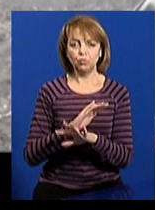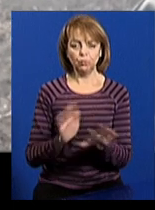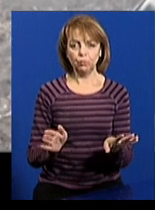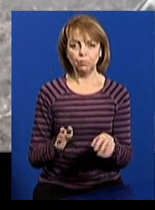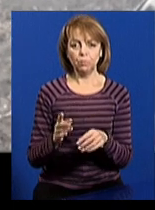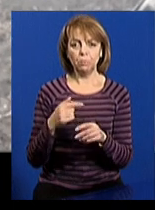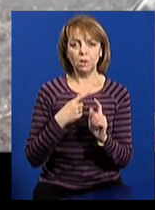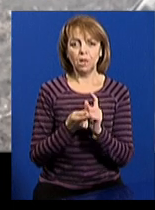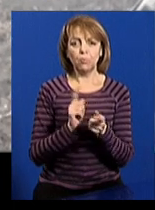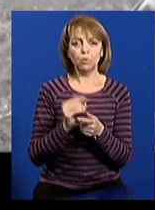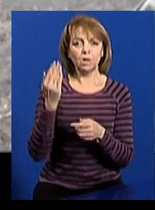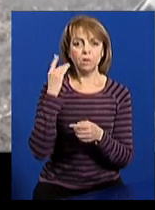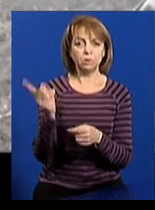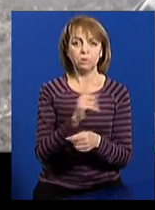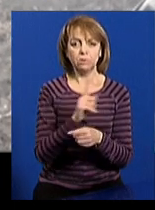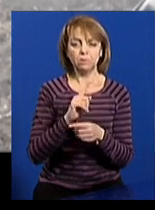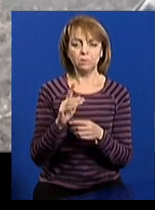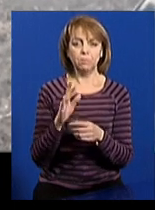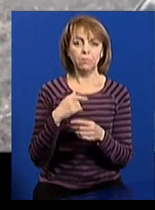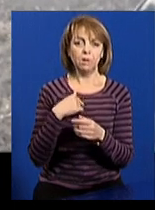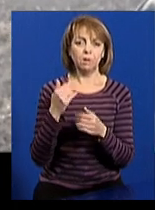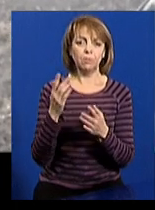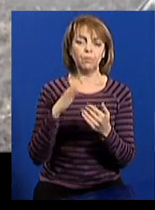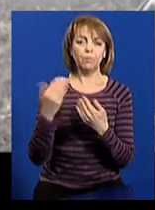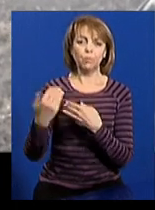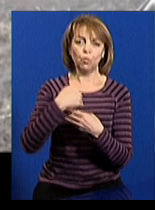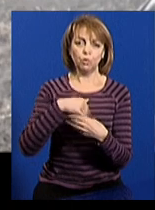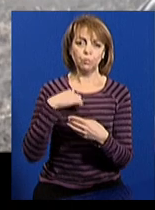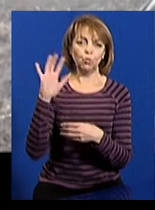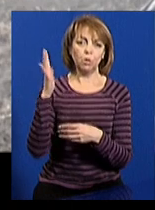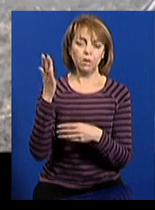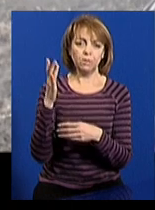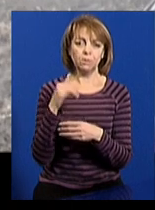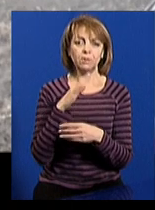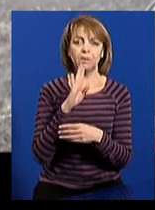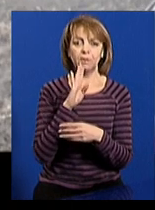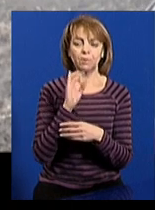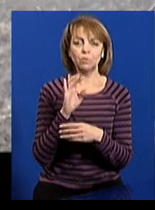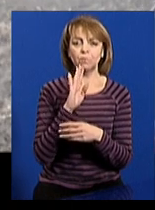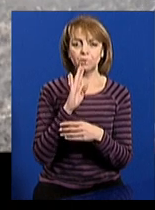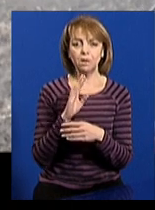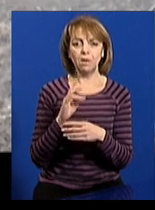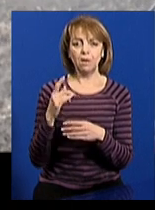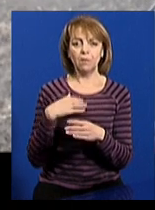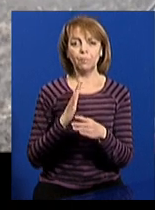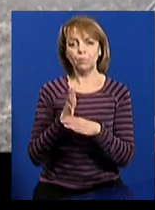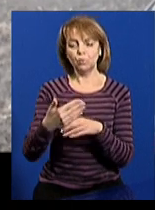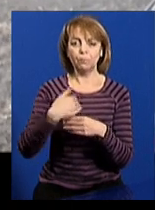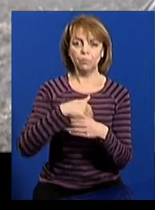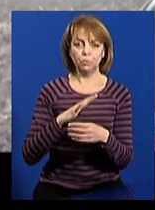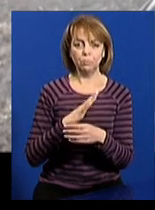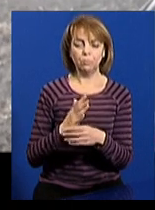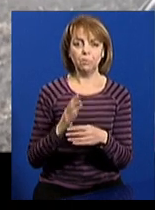Ми, наоборот, раніше їздили, вони до нас їздили, ми гуляли до дівок, до дівчат. Вони до нас їздили до дівчат.